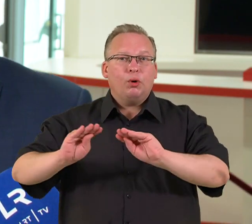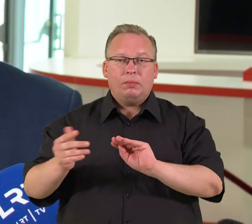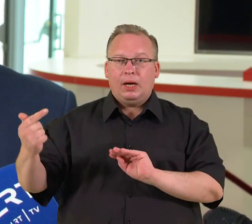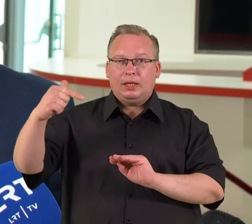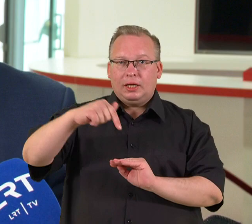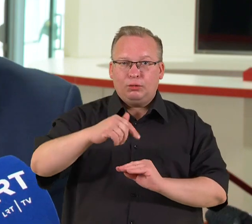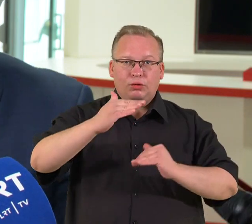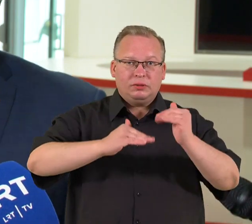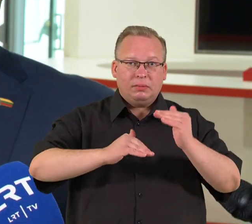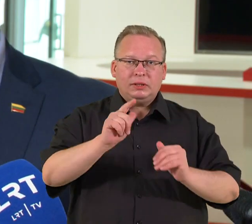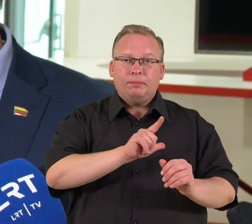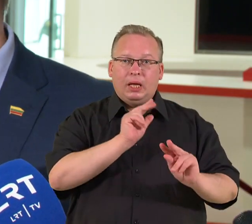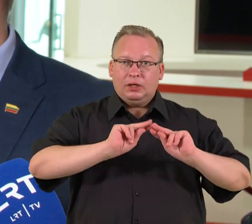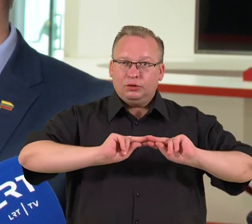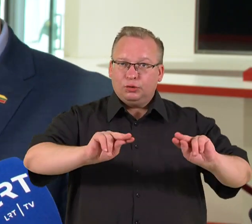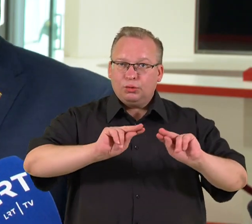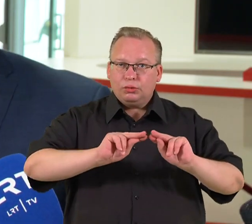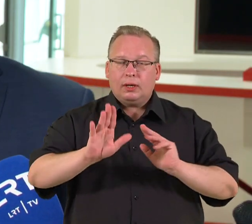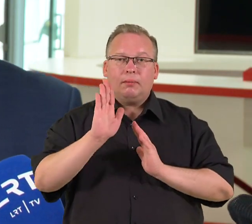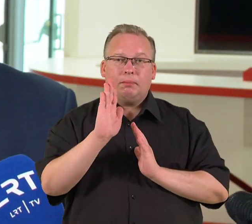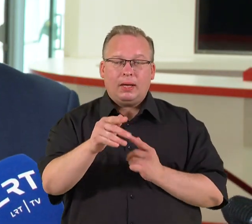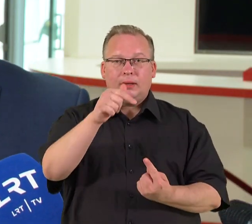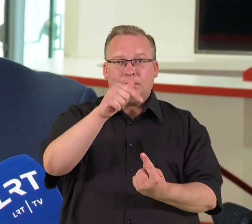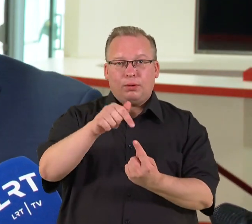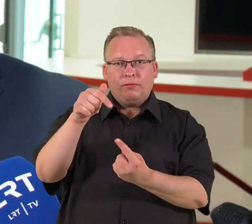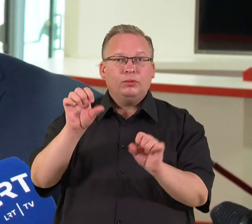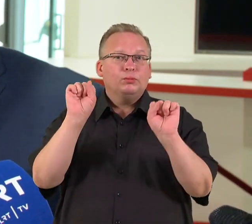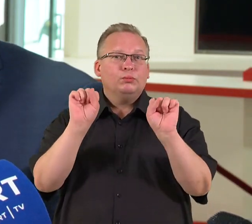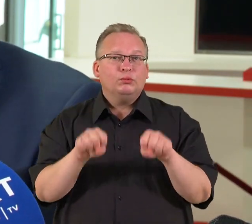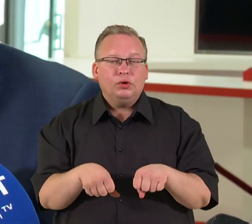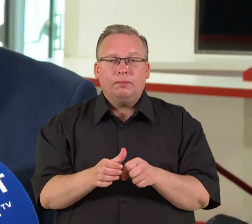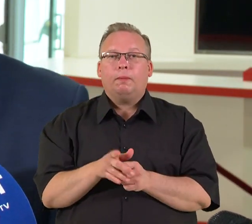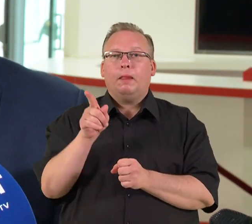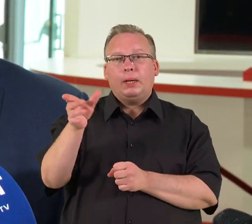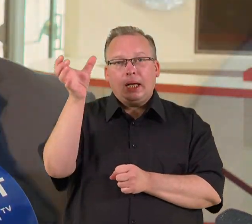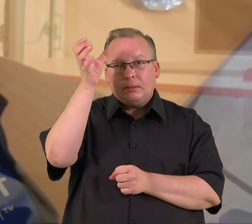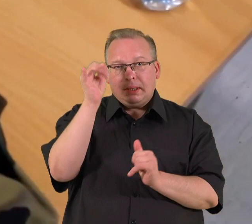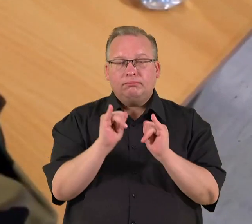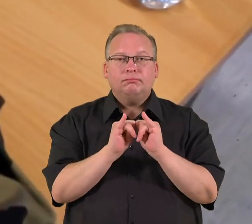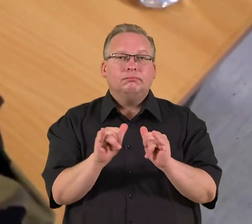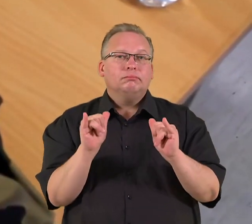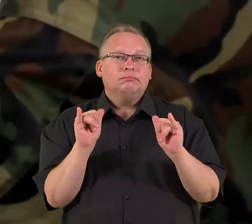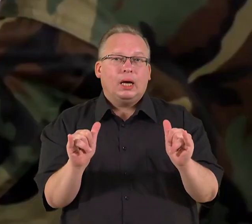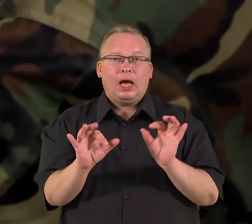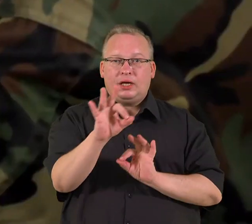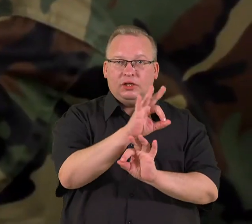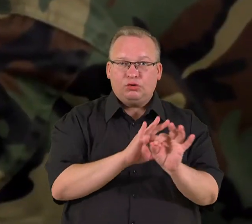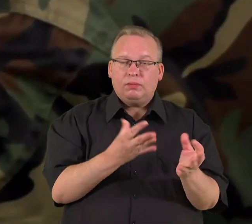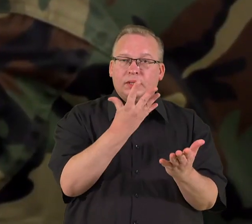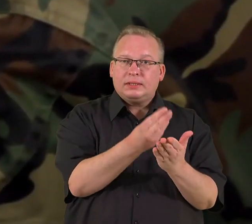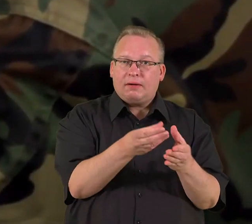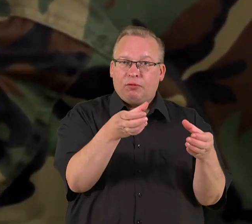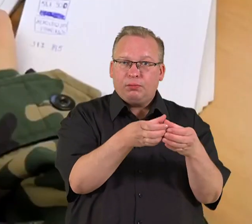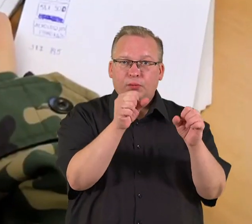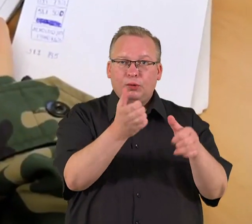specialistai, ne, instruktoriai. Ir tada jau pagal profilį jie jau galėtų, na, pagal tas kompetencijos vystyti. ne, reikia inžinieriai ir inžinierių būrei,